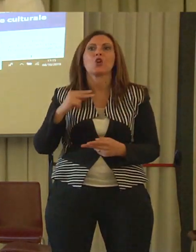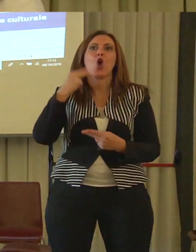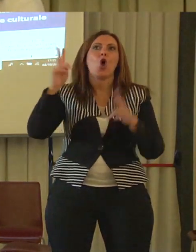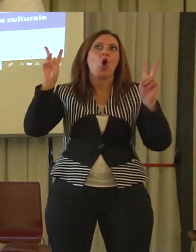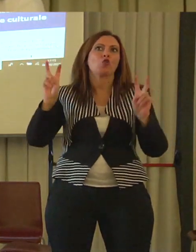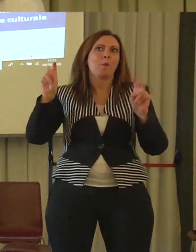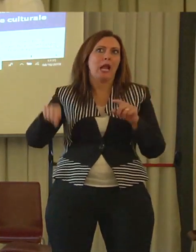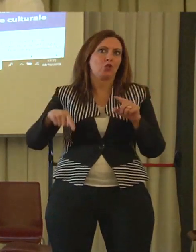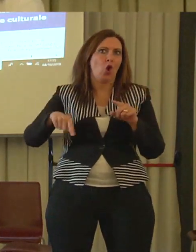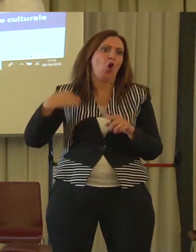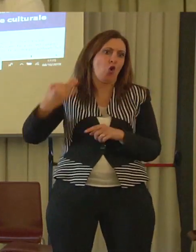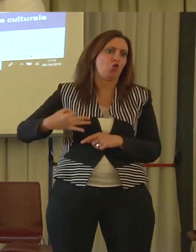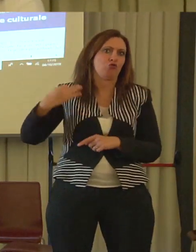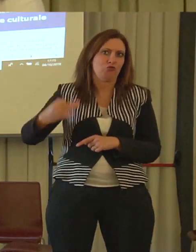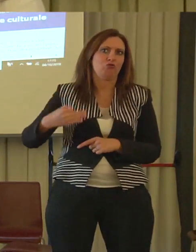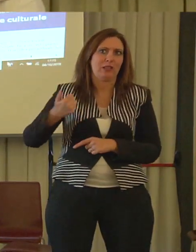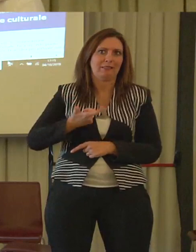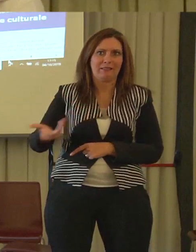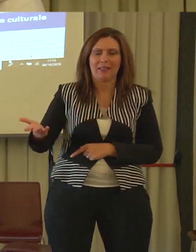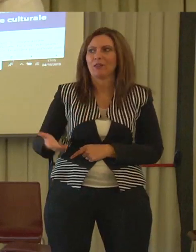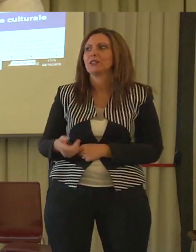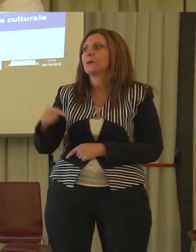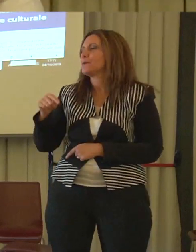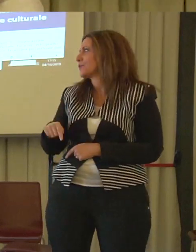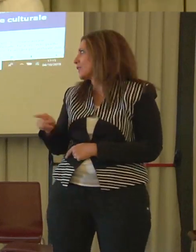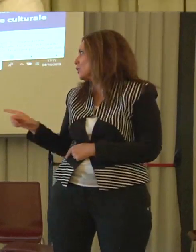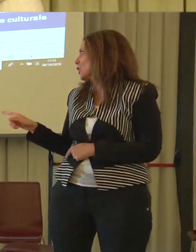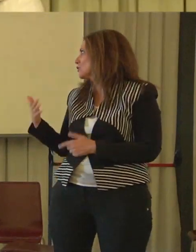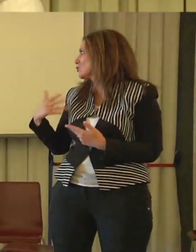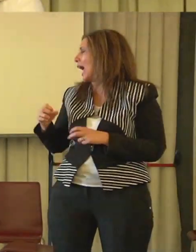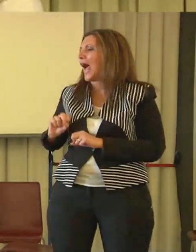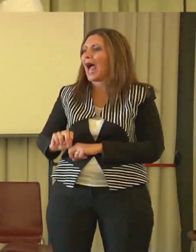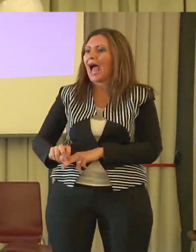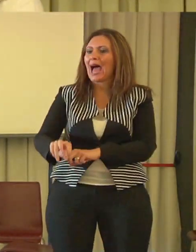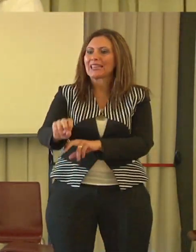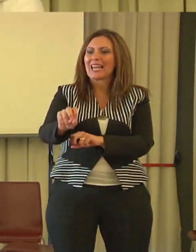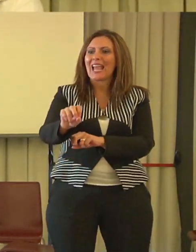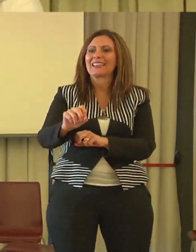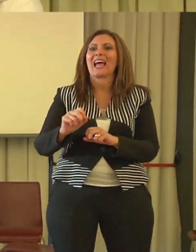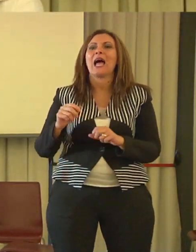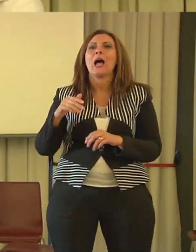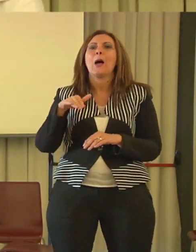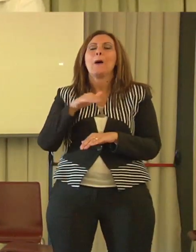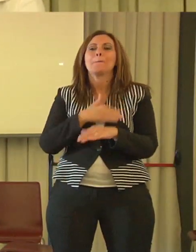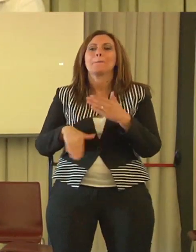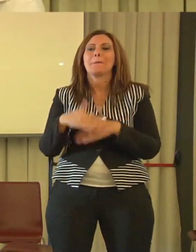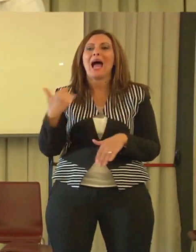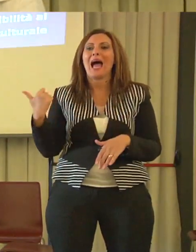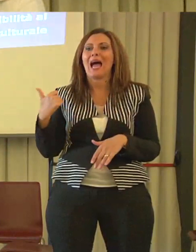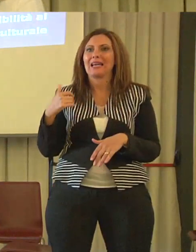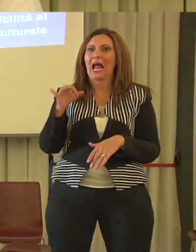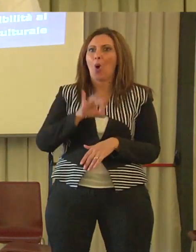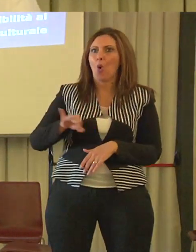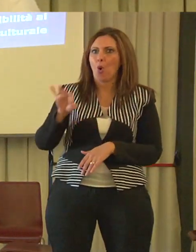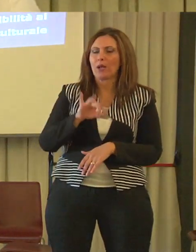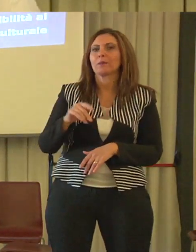volte. Lui adesso è un atleta paralimpico, spera di vincere gli europei l'anno prossimo, però la cosa importante